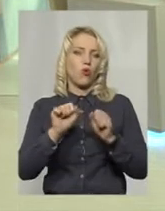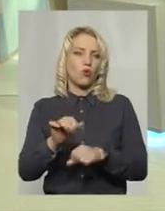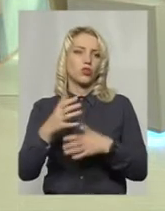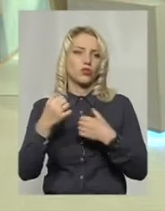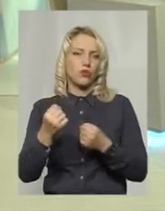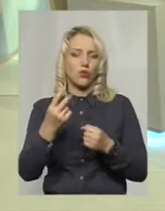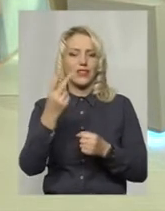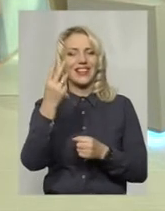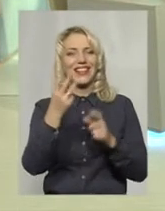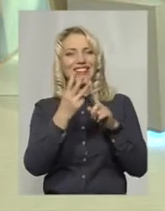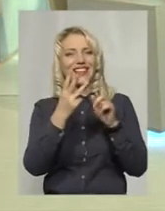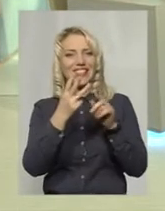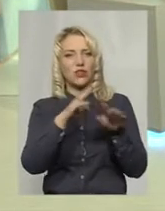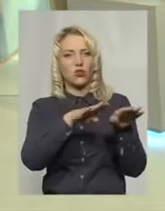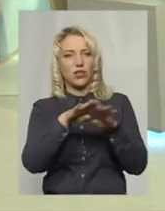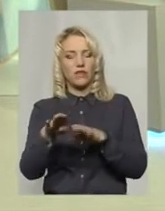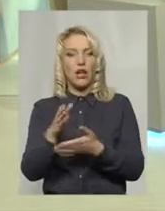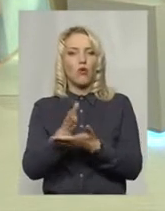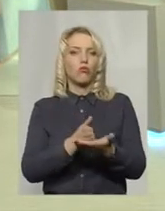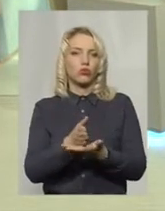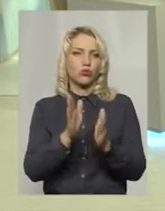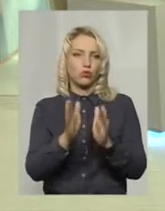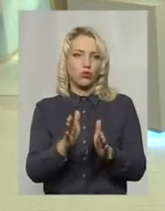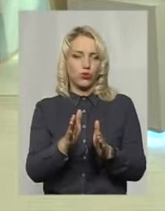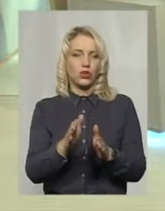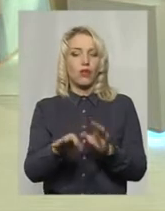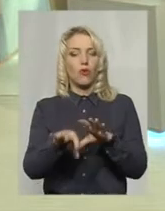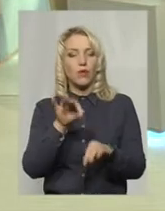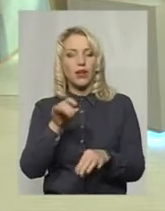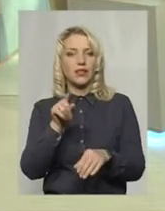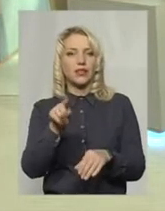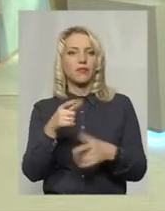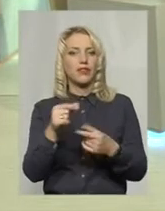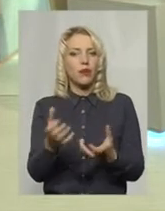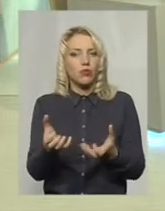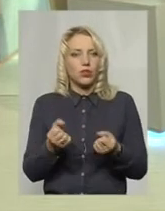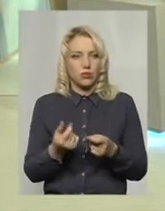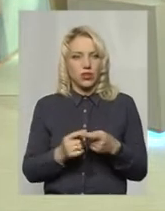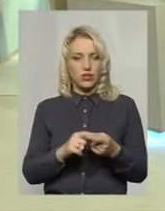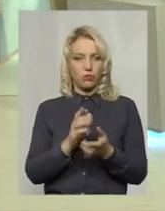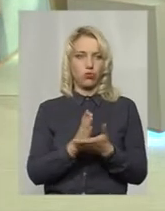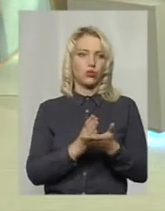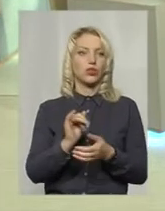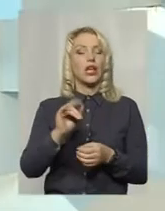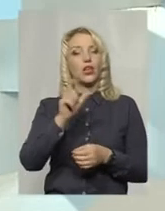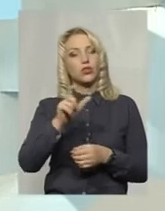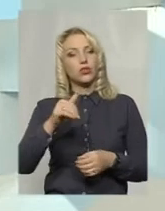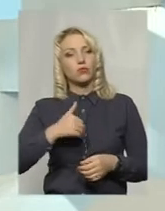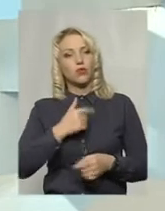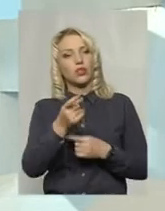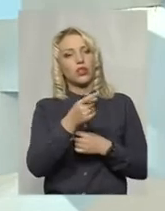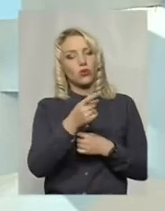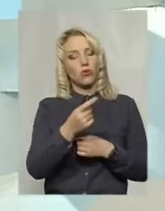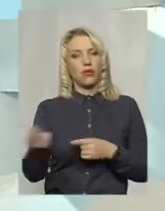особливо третинного рівня, послуги будуть пацієнти обирати, де їм отримувати ці послуги. І вони можуть захотіти з Тернополя